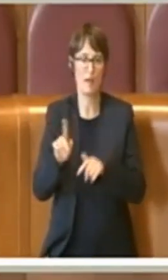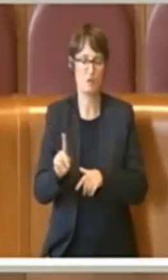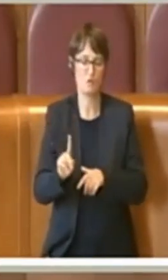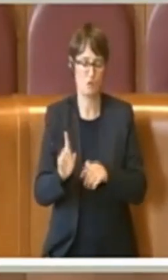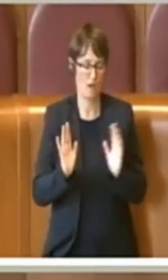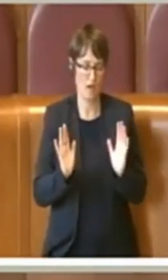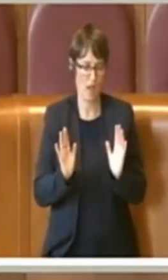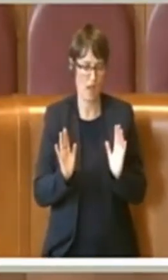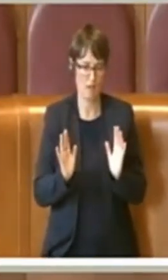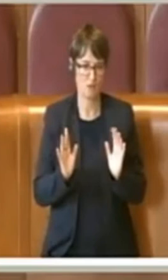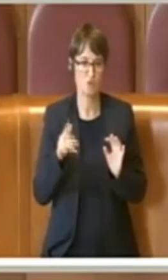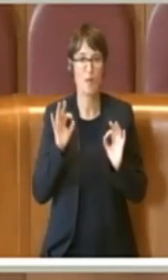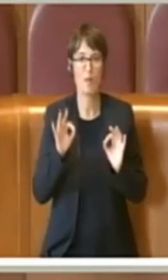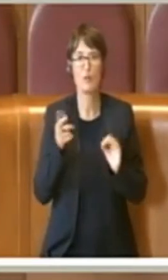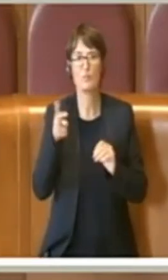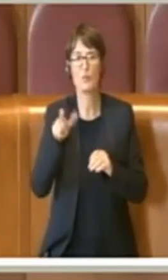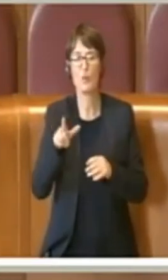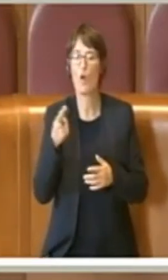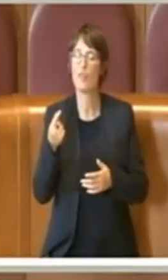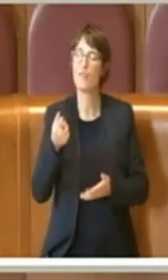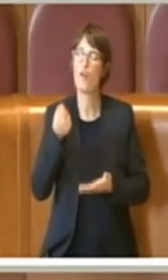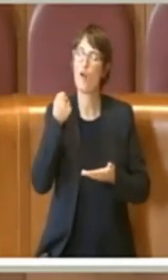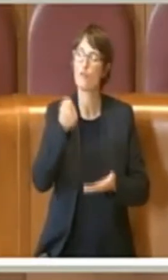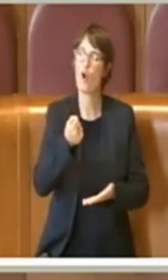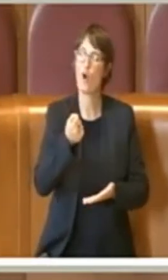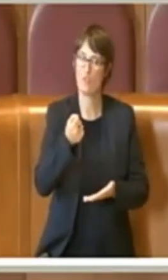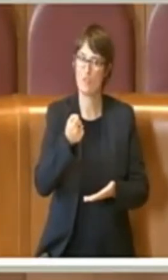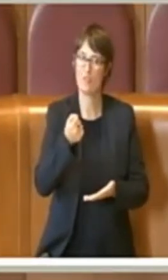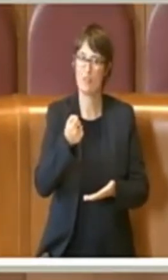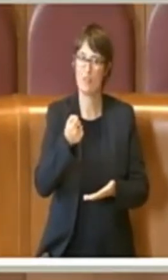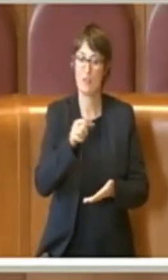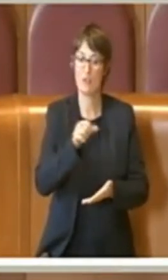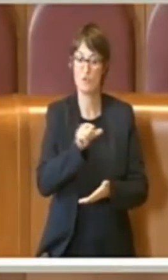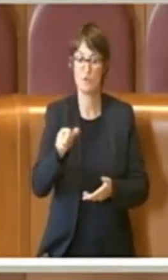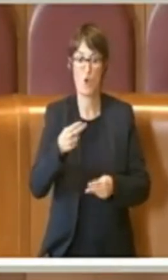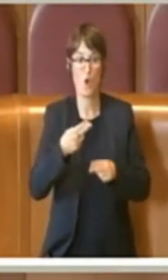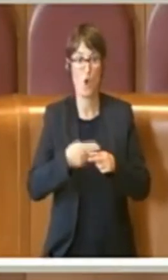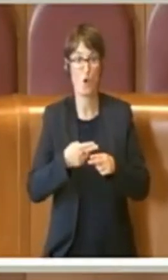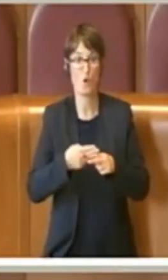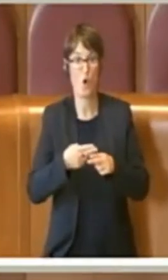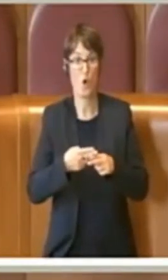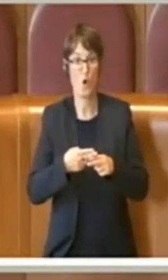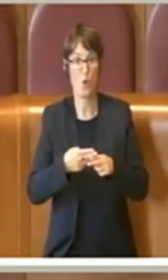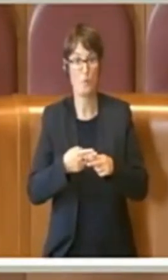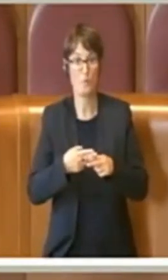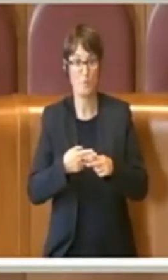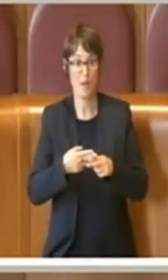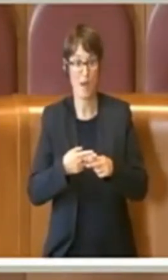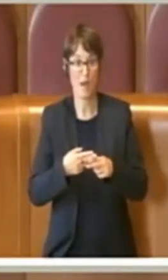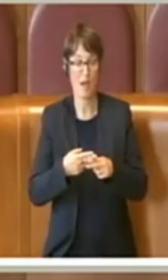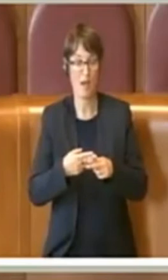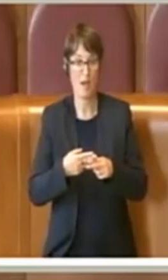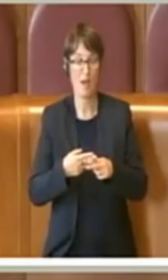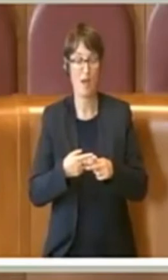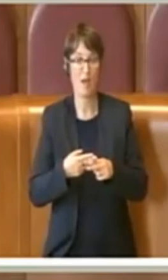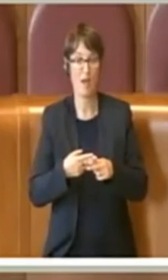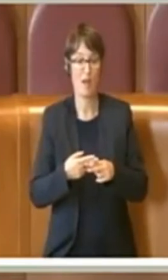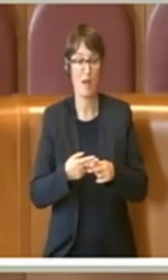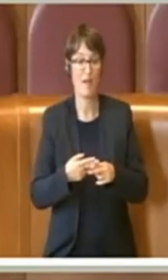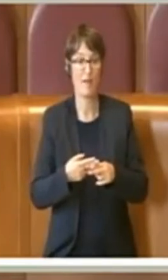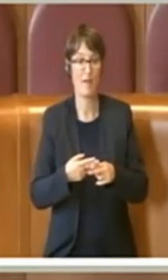Grazie Presidente. Sulla Roma andrebbero a coprire mediamente, in una